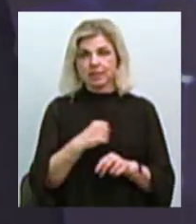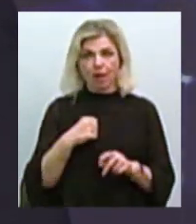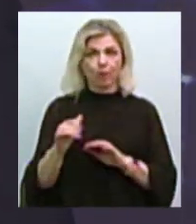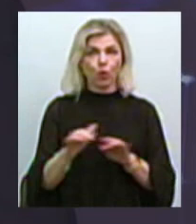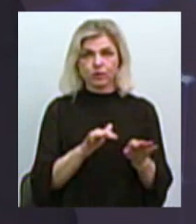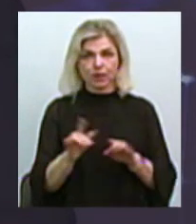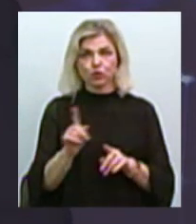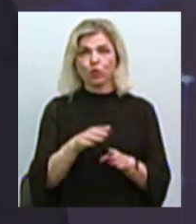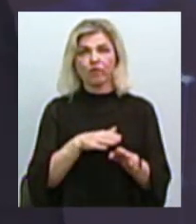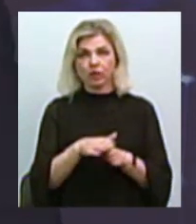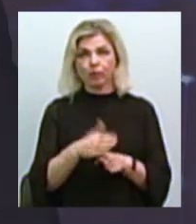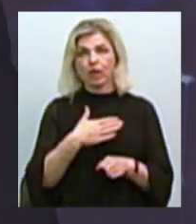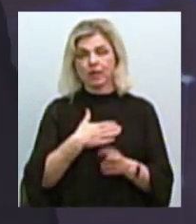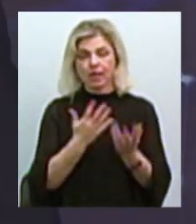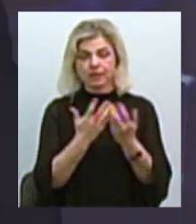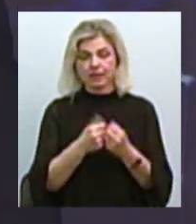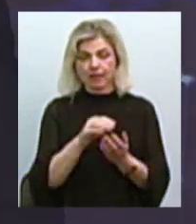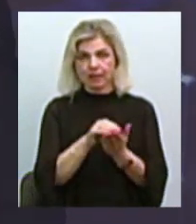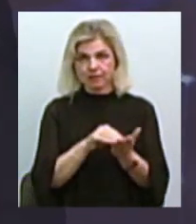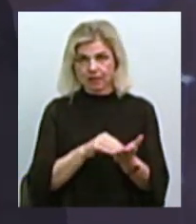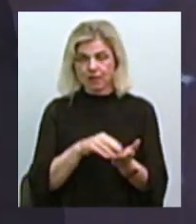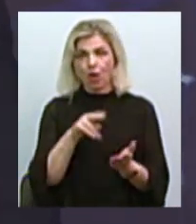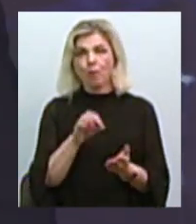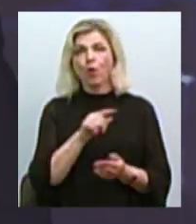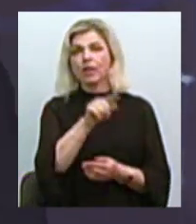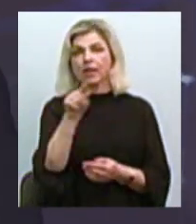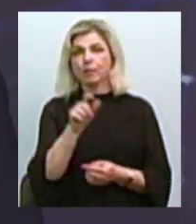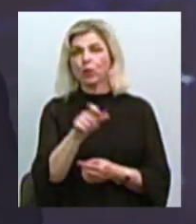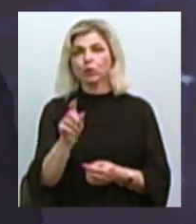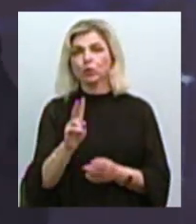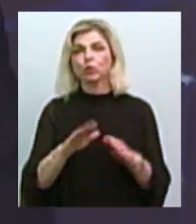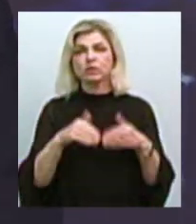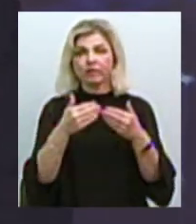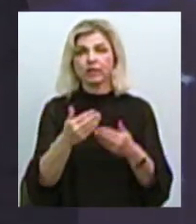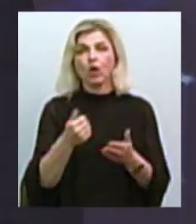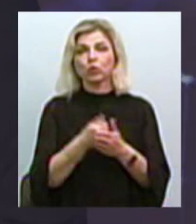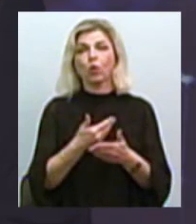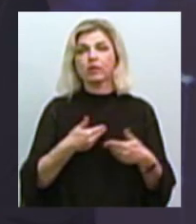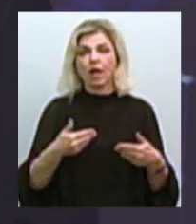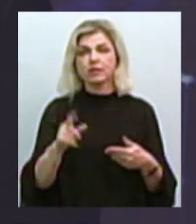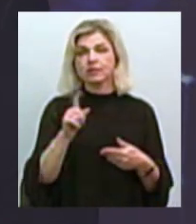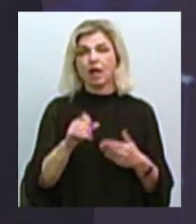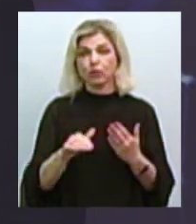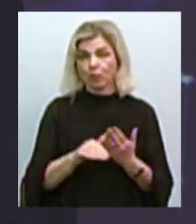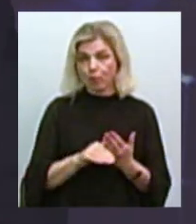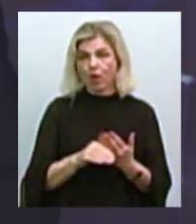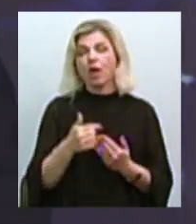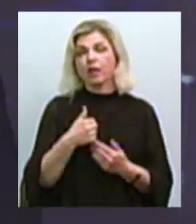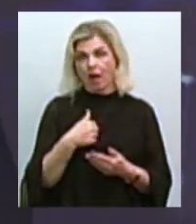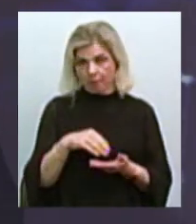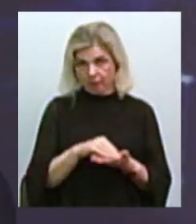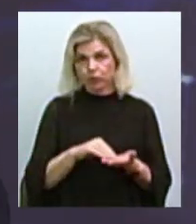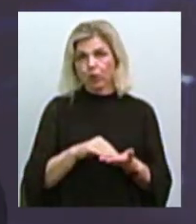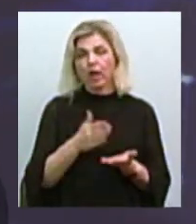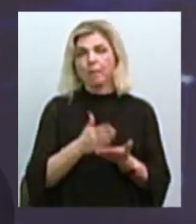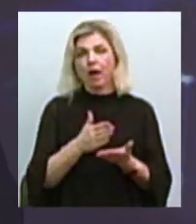який відбувається по нашій статистиці, тобто по тим людям, які звертаються до нас за допомогою, то сьогодні, знову таки, я повторюю, ми маємо